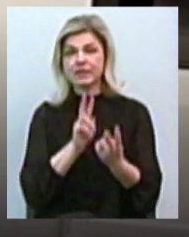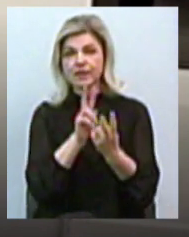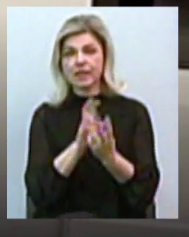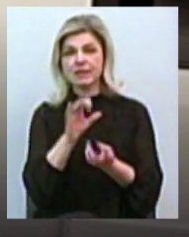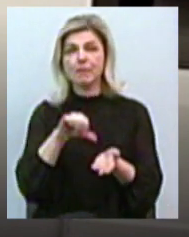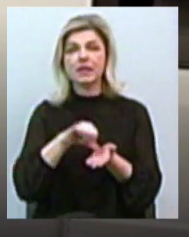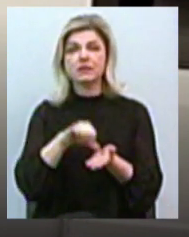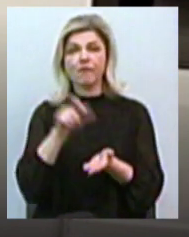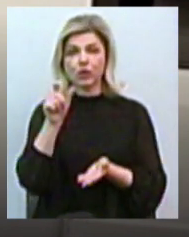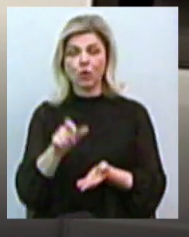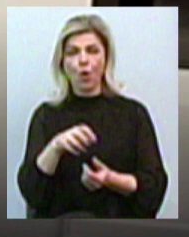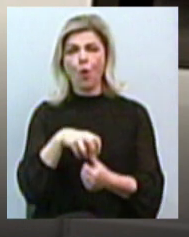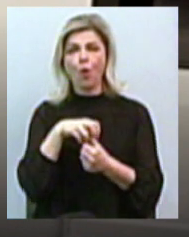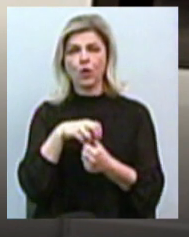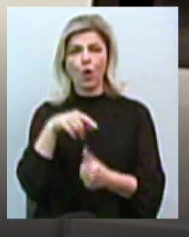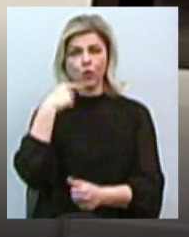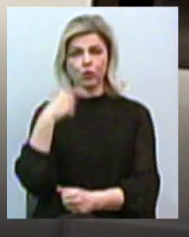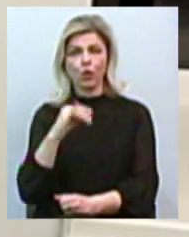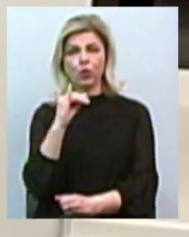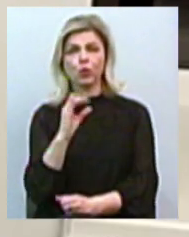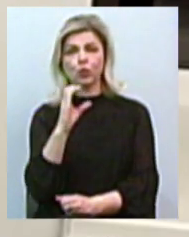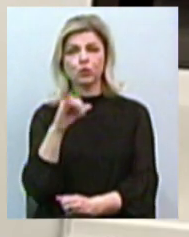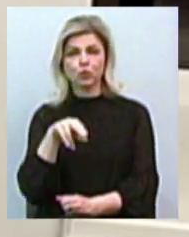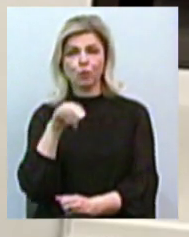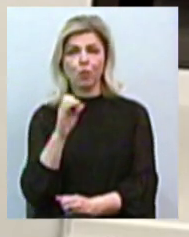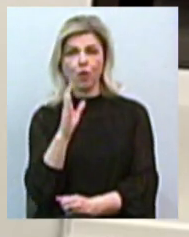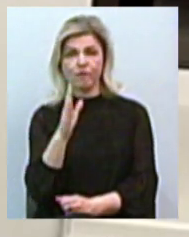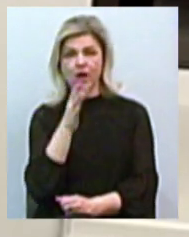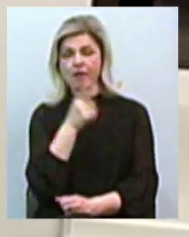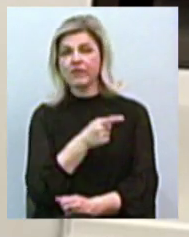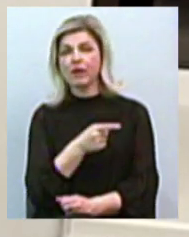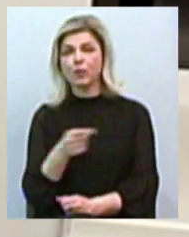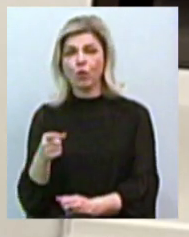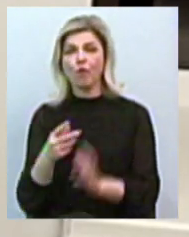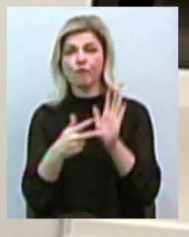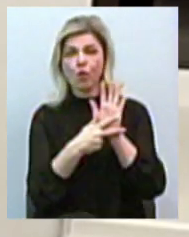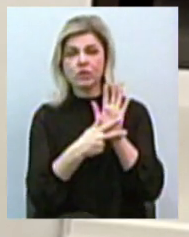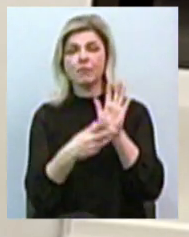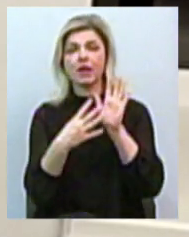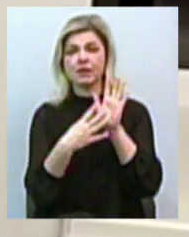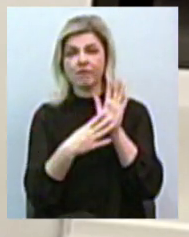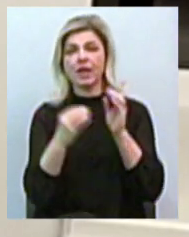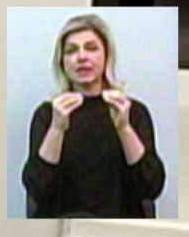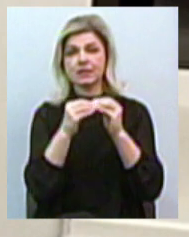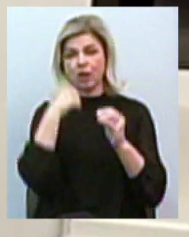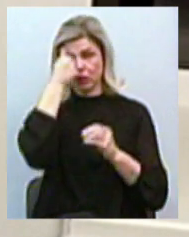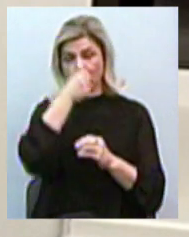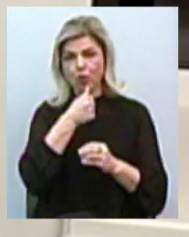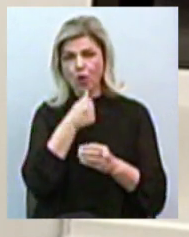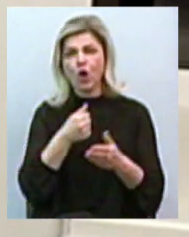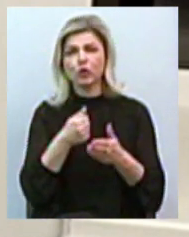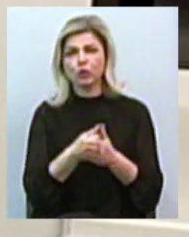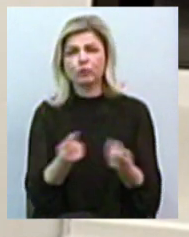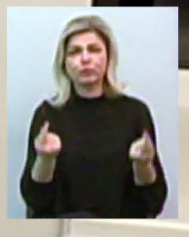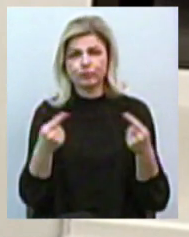олігарха російського Юсуфова, який напротязі 8, 9, 10 року довів судобудівний